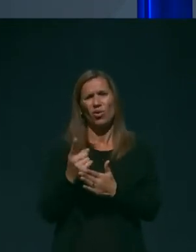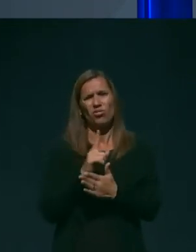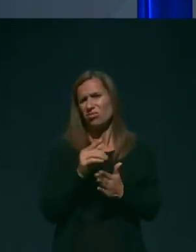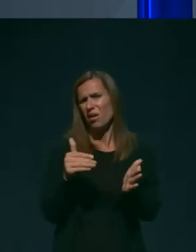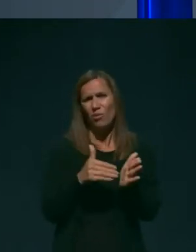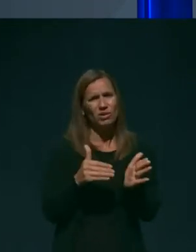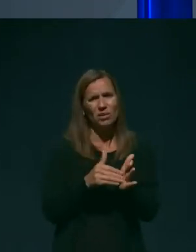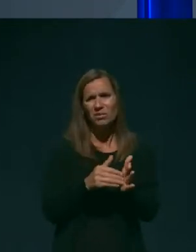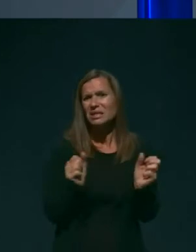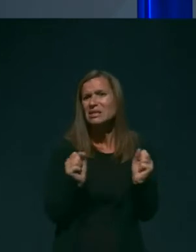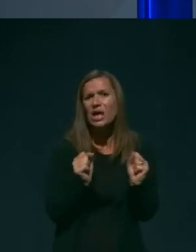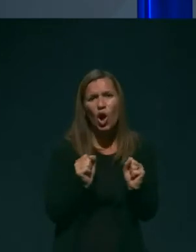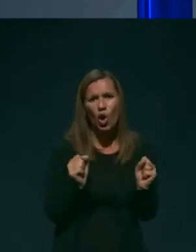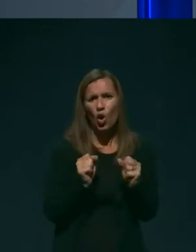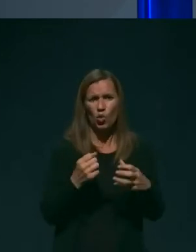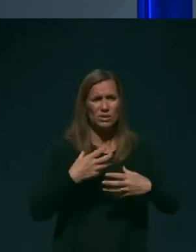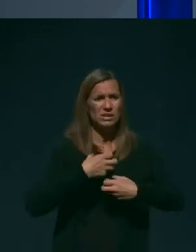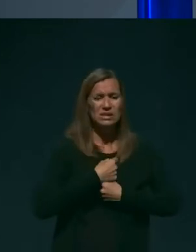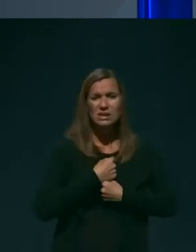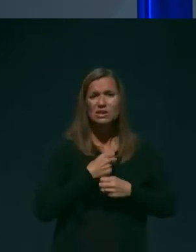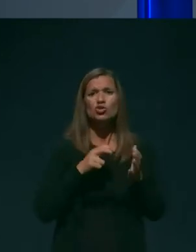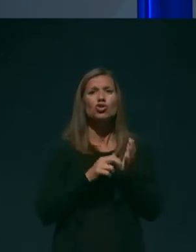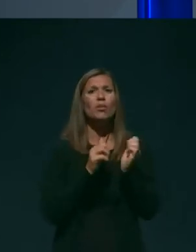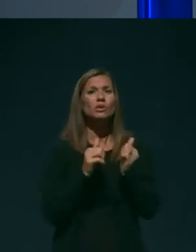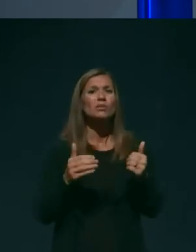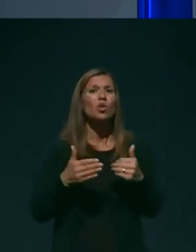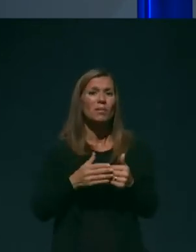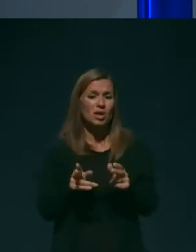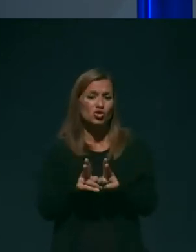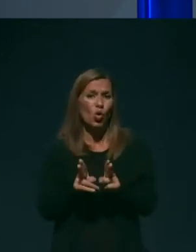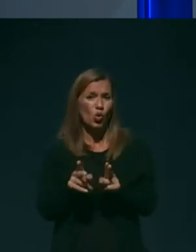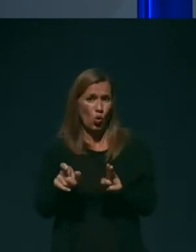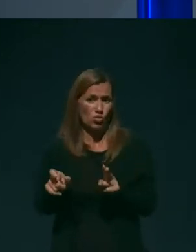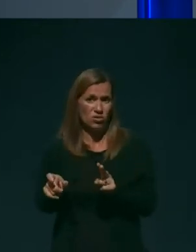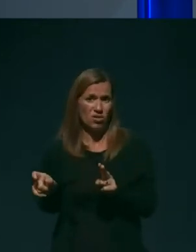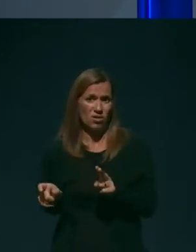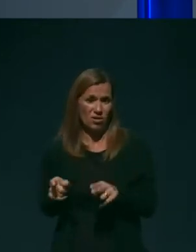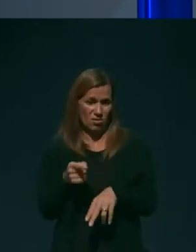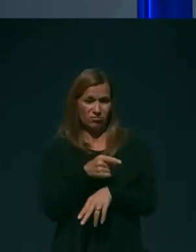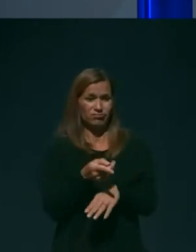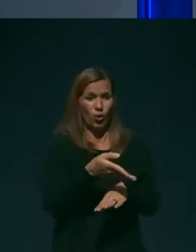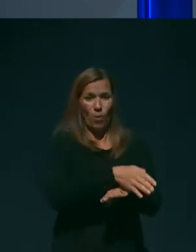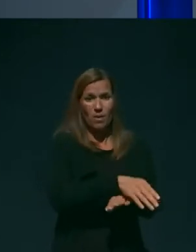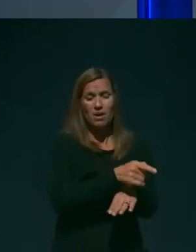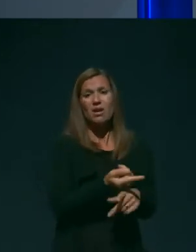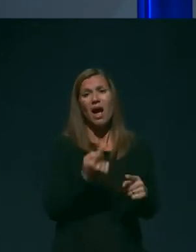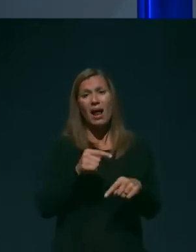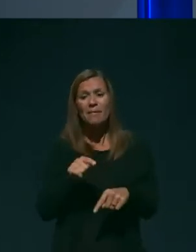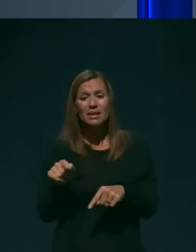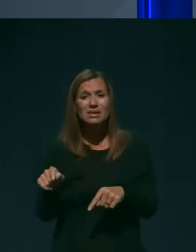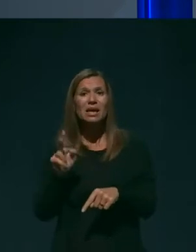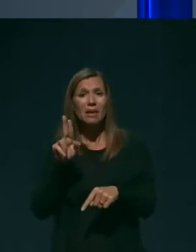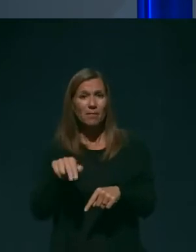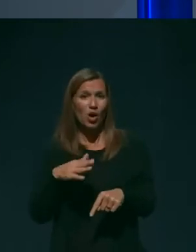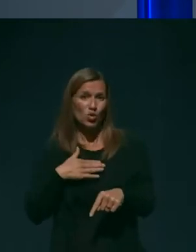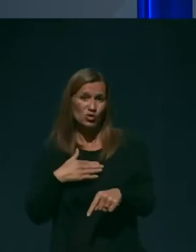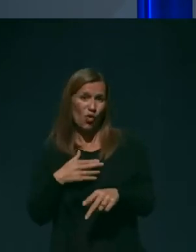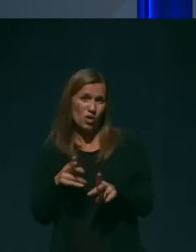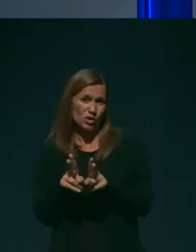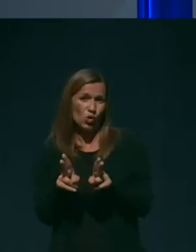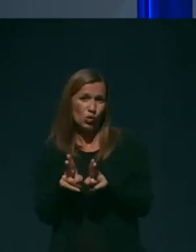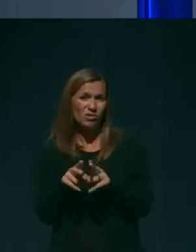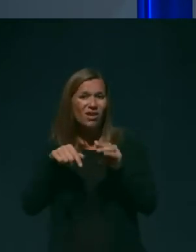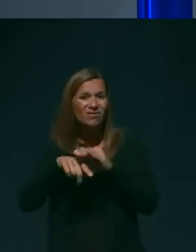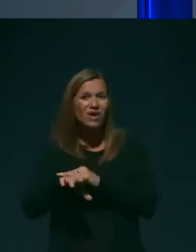stisk. Zlasti pri svojcih umrlih ali pri tistih, ki še imajo svoje ljudi v domovih za starejše.